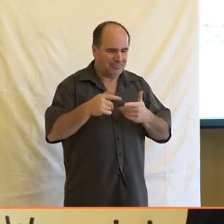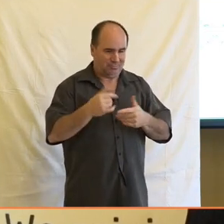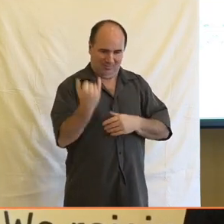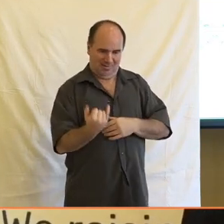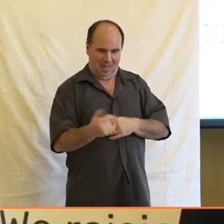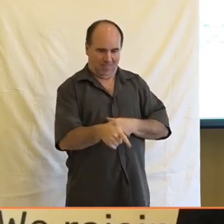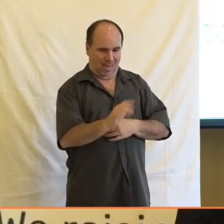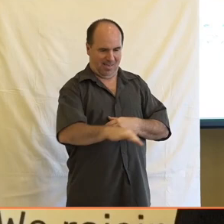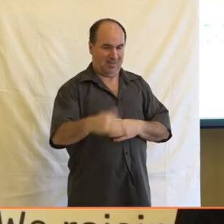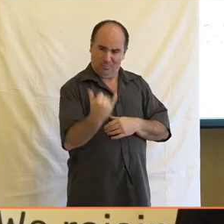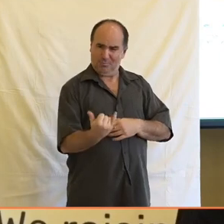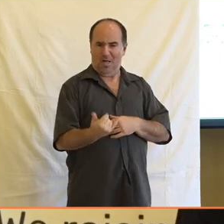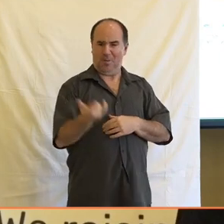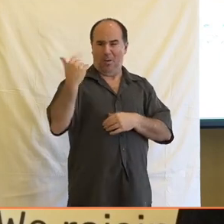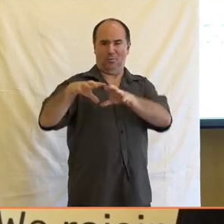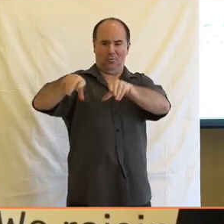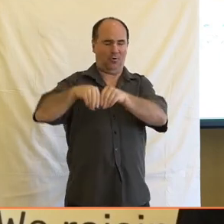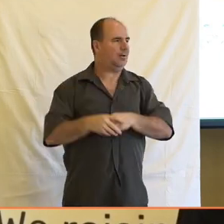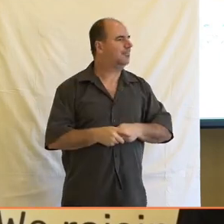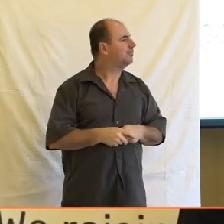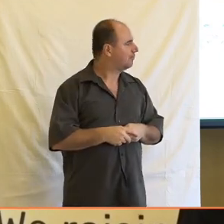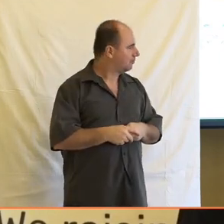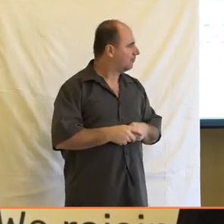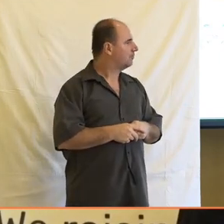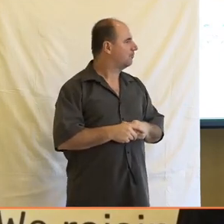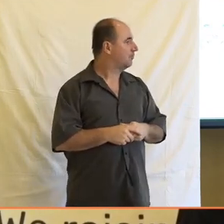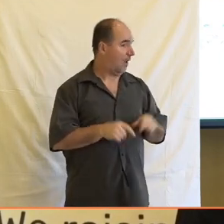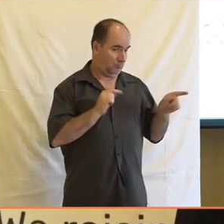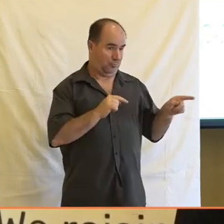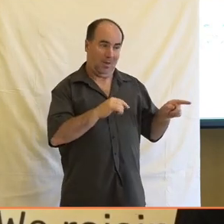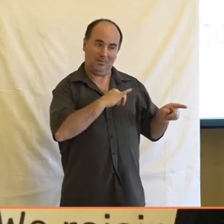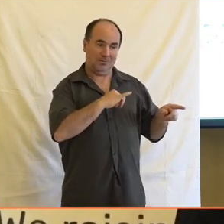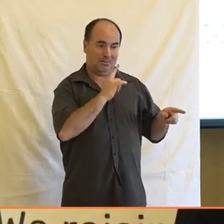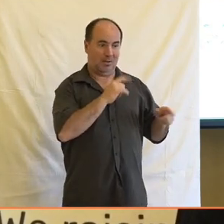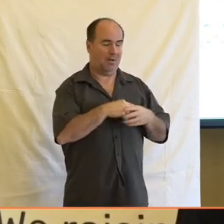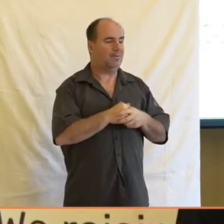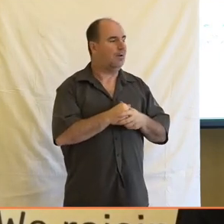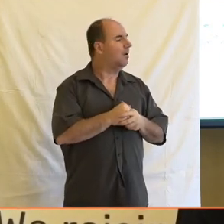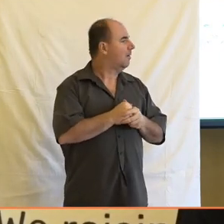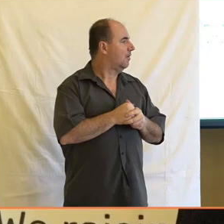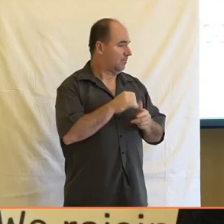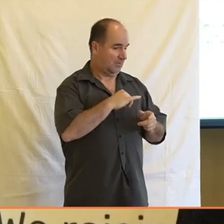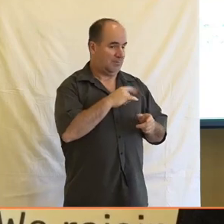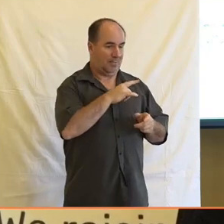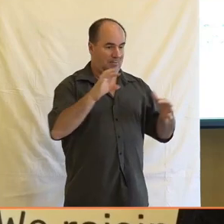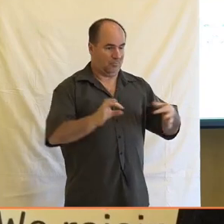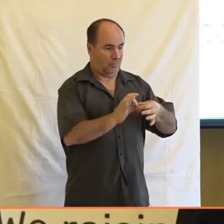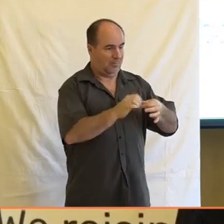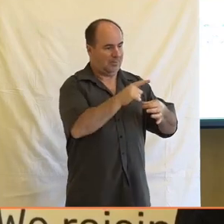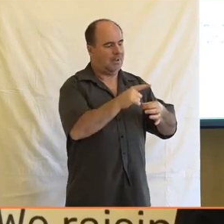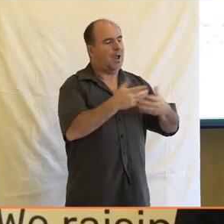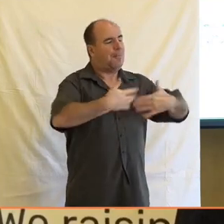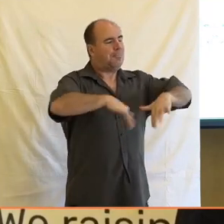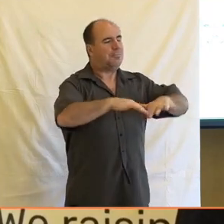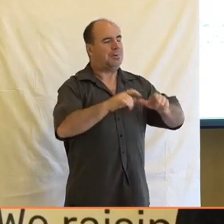Kritické myšlení je jedním z těch konceptů, to znamená, toto je velmi zajímavé, protože ono vlastně tvoří velmi důležitou komponentu právě preventivních